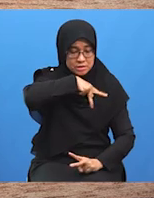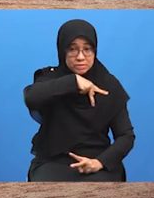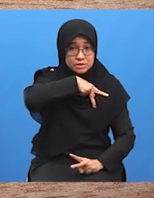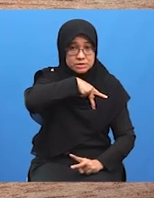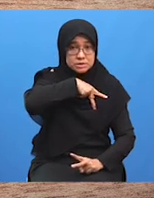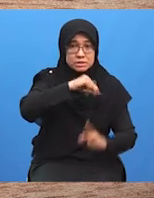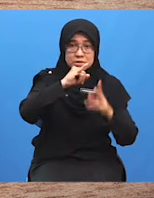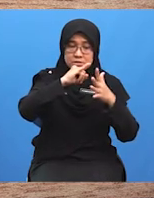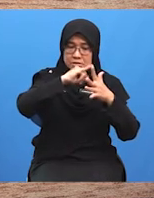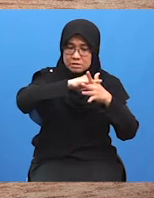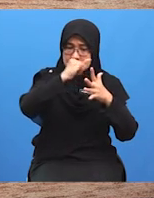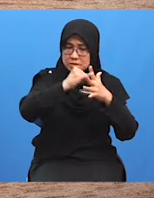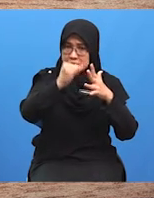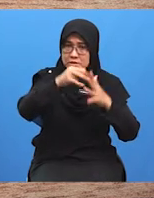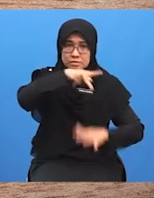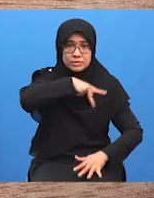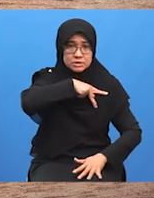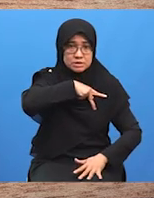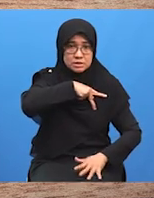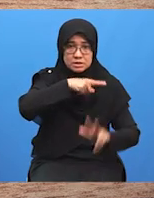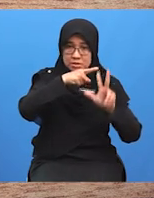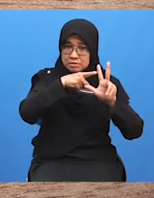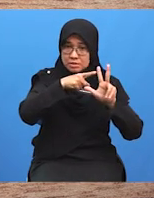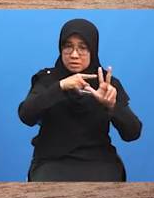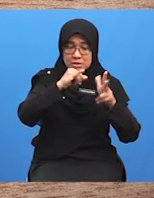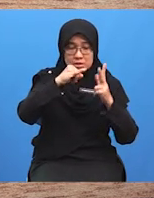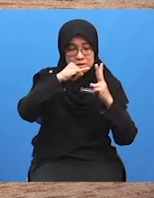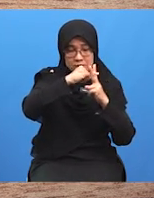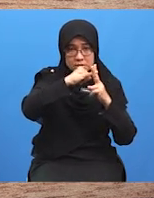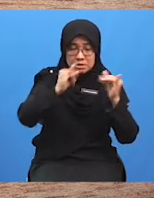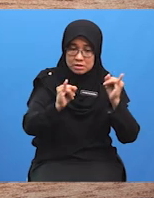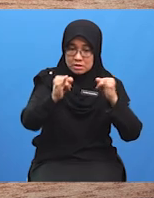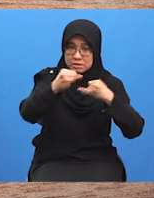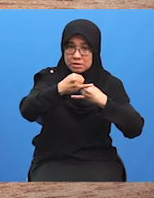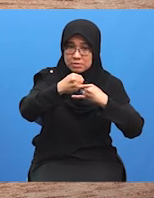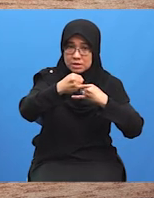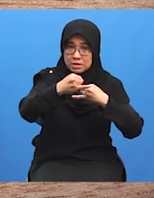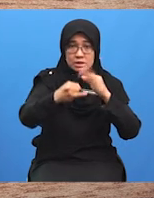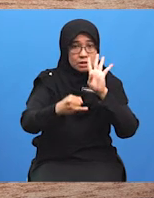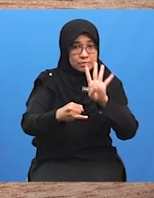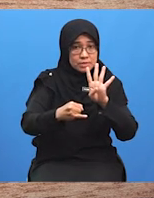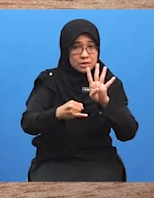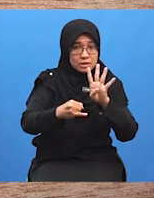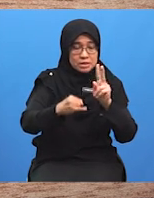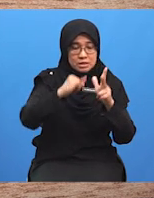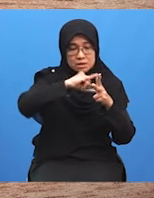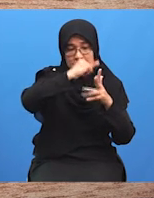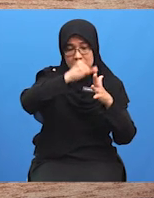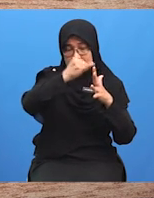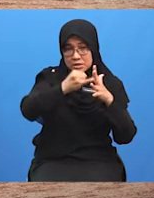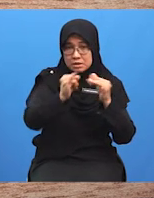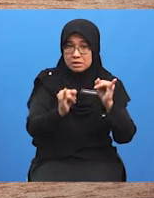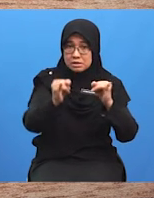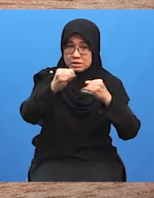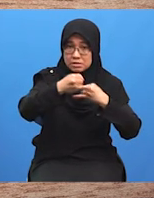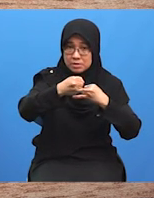kedua, interpersonal Yang ketiga, intrajabatan Yang keempat, interjabatan